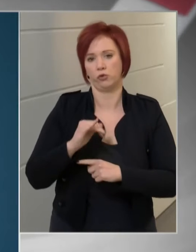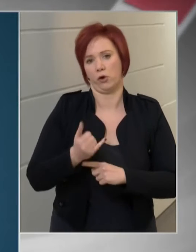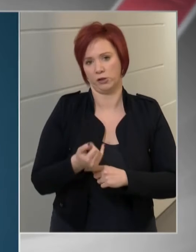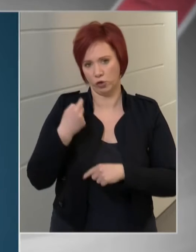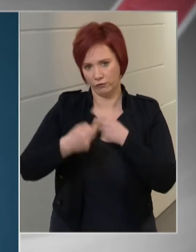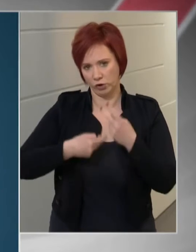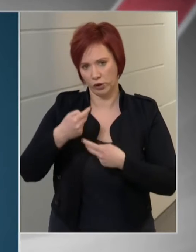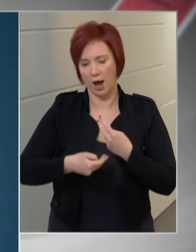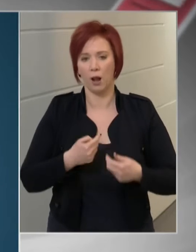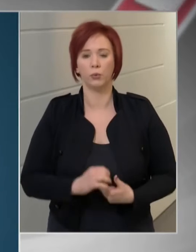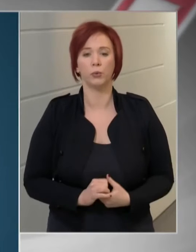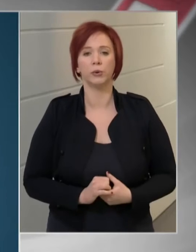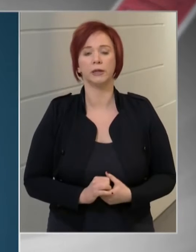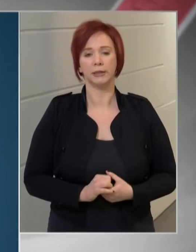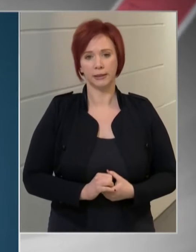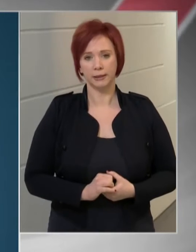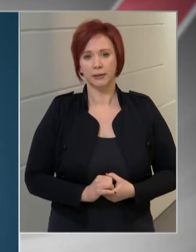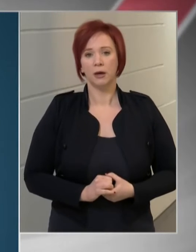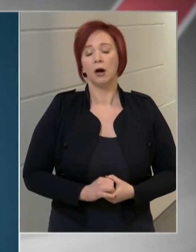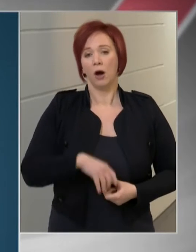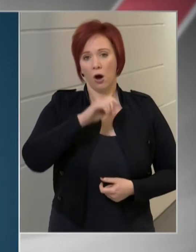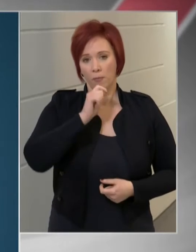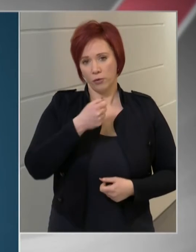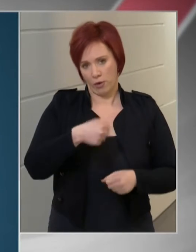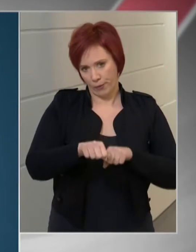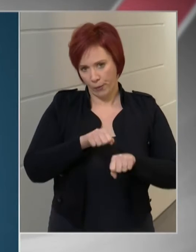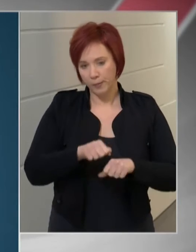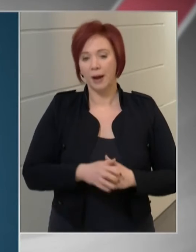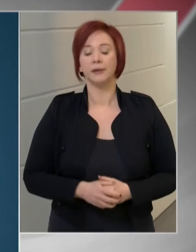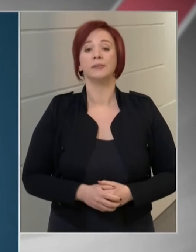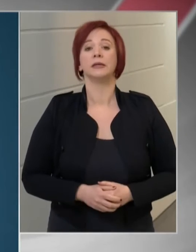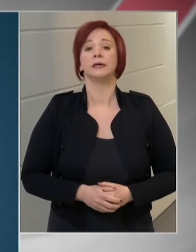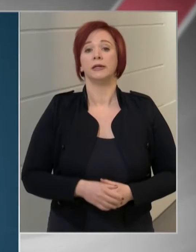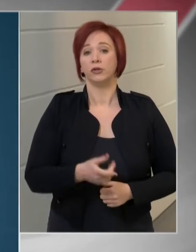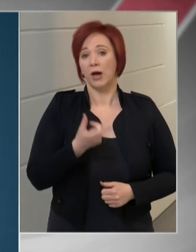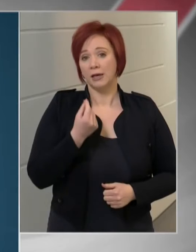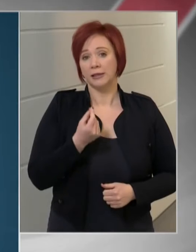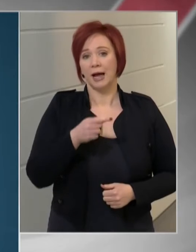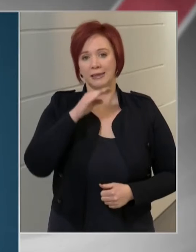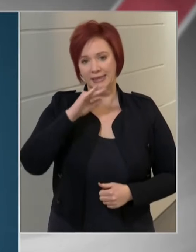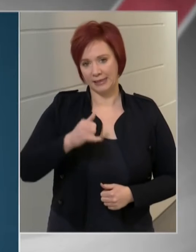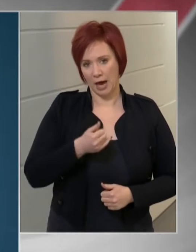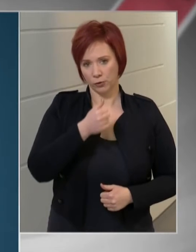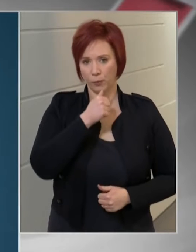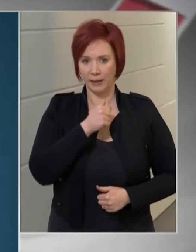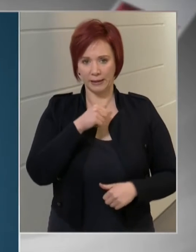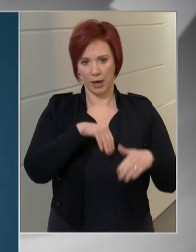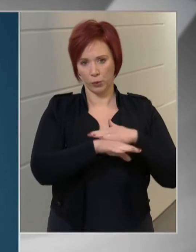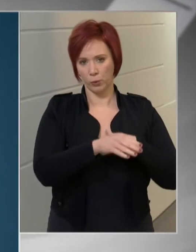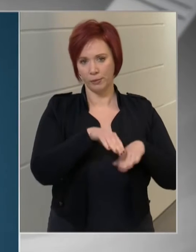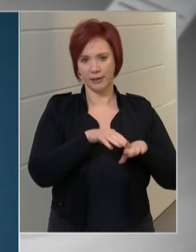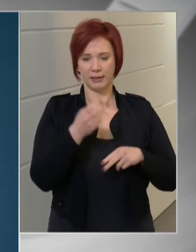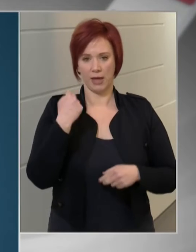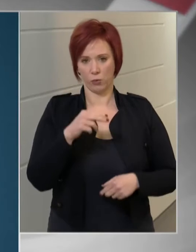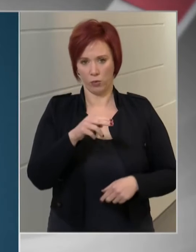vizsgál, keres a magyar kormány. Ezzel színjártó Péter külügyminiszter